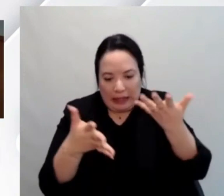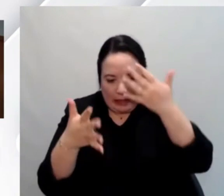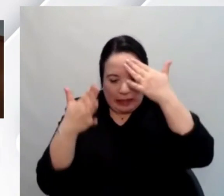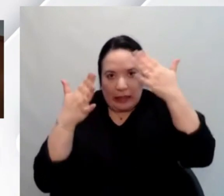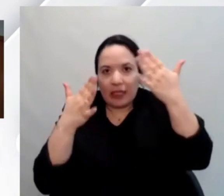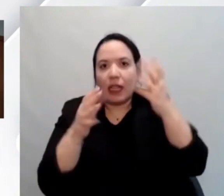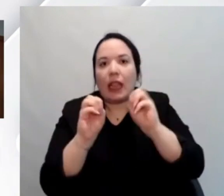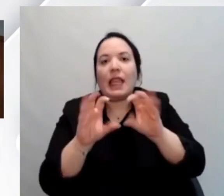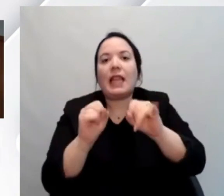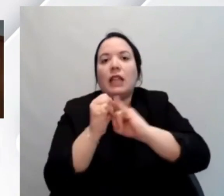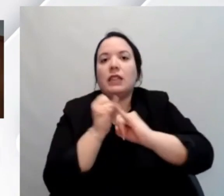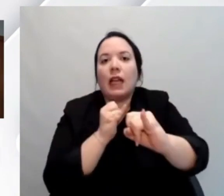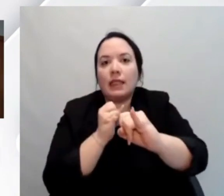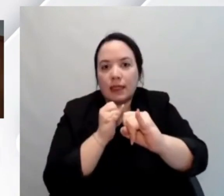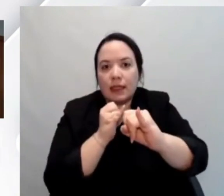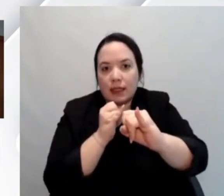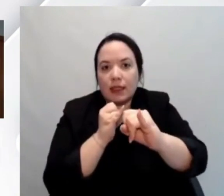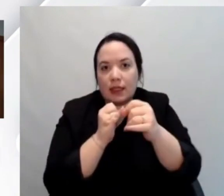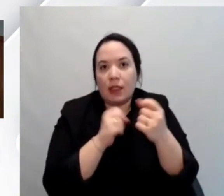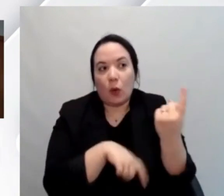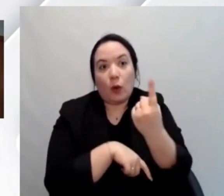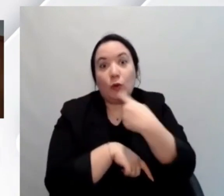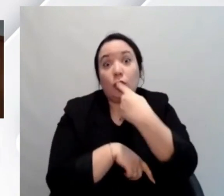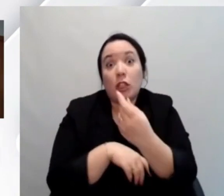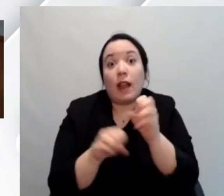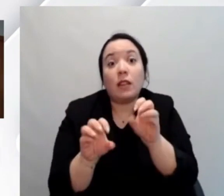didattica a distanza e che alcuni hanno chiamato didattica in emergenza.